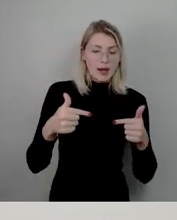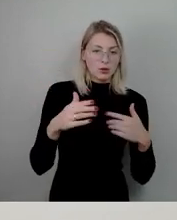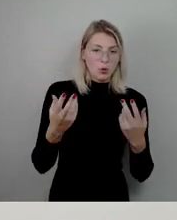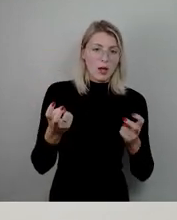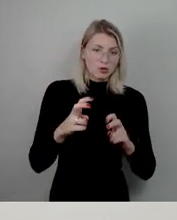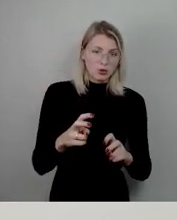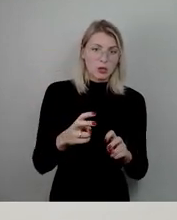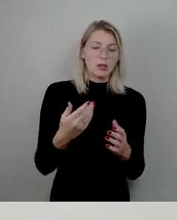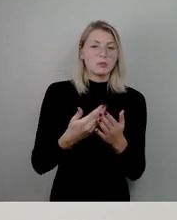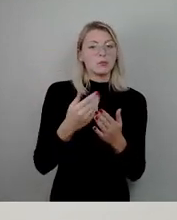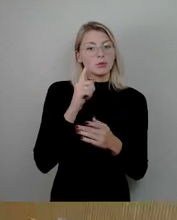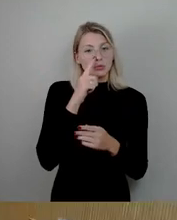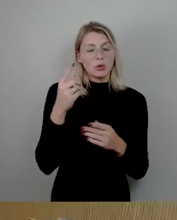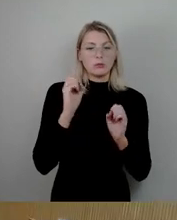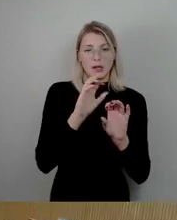Erläuterung für Sie. Vielen Dank.